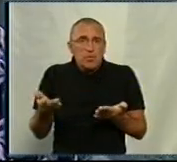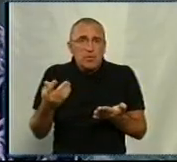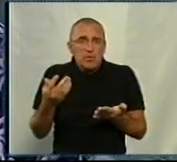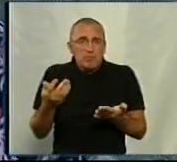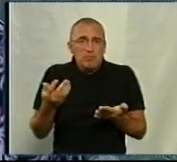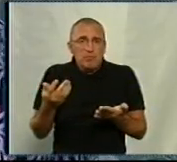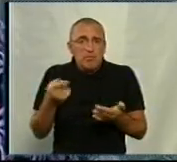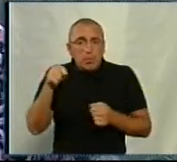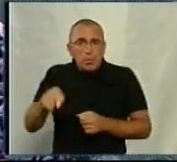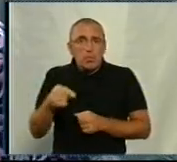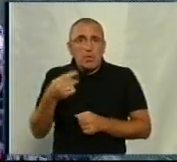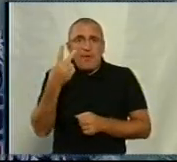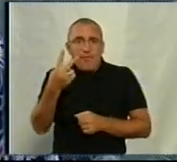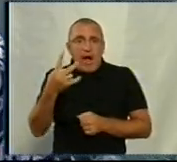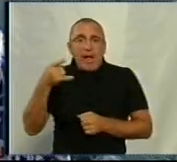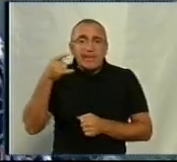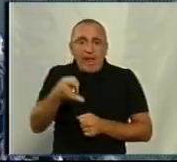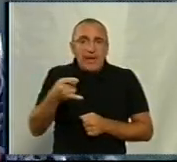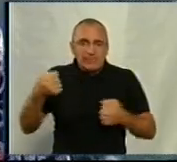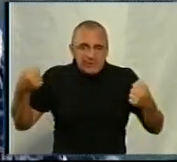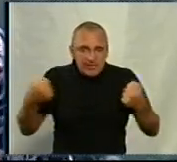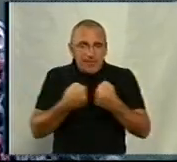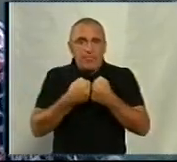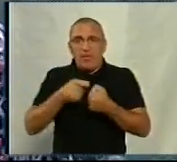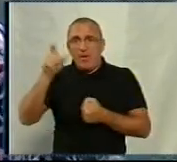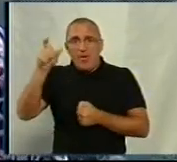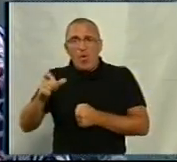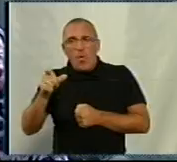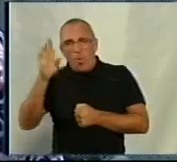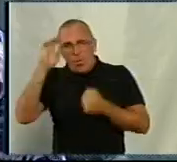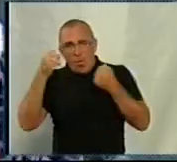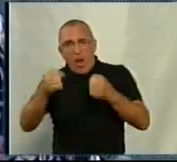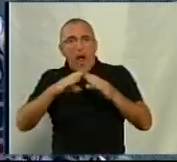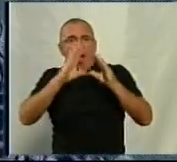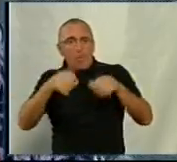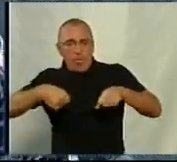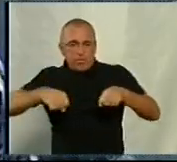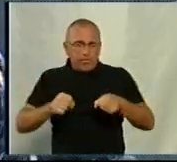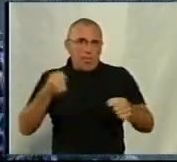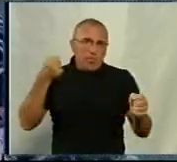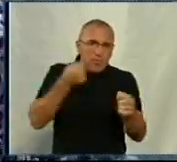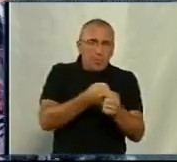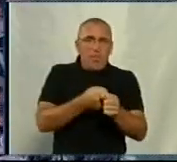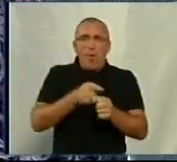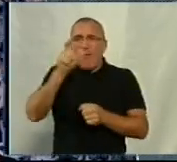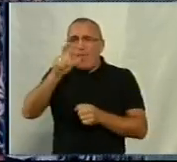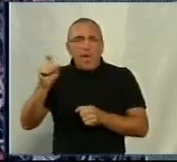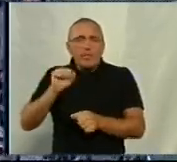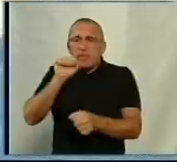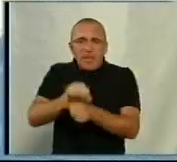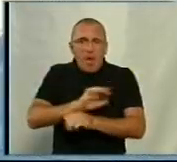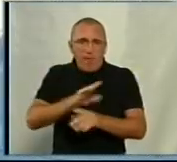що я стара. Тут два таксисти зіткнулись. Тут же хлопці в'їхали в автомобіль, їхали на скутері. Ні один водій не гальмує на цьому